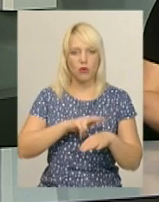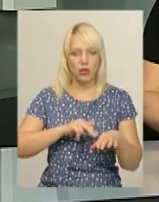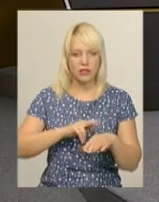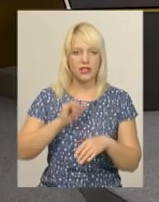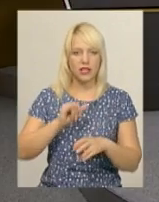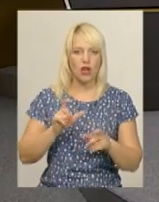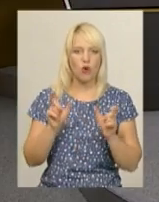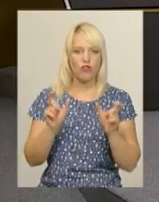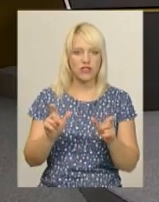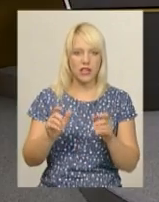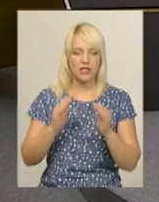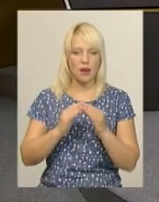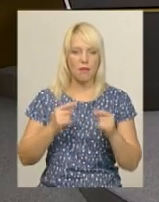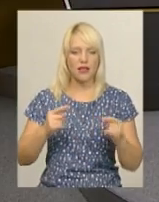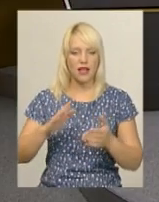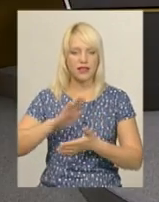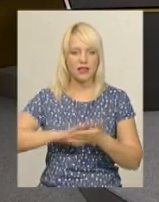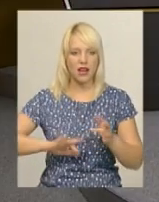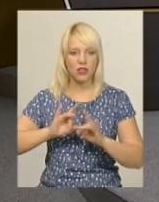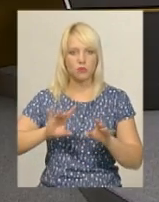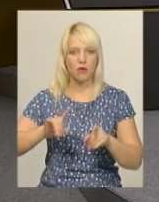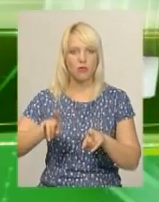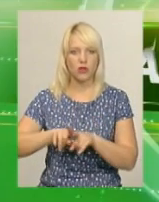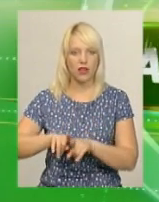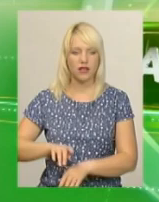Далі у випуску розповімо про таке